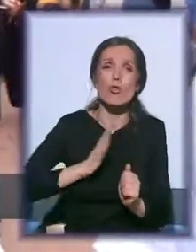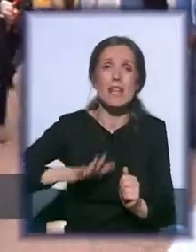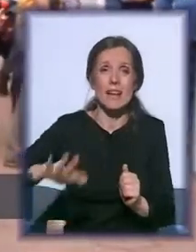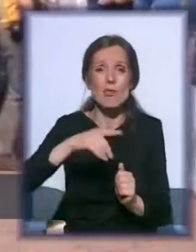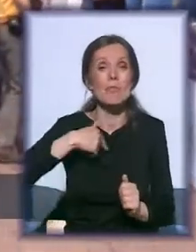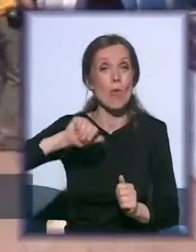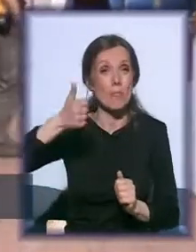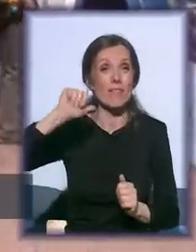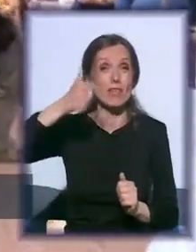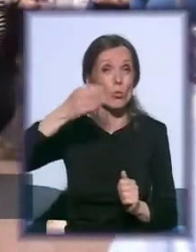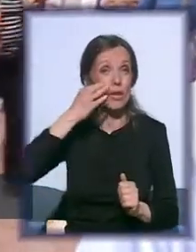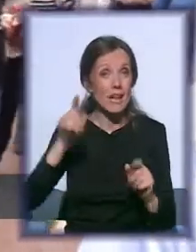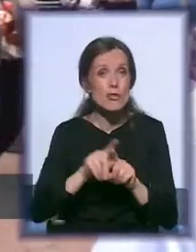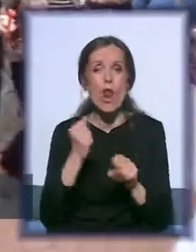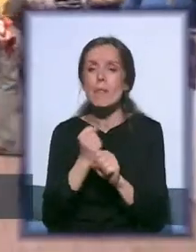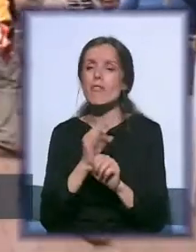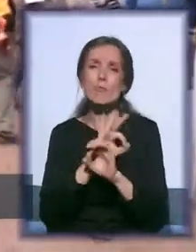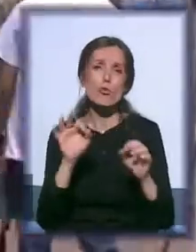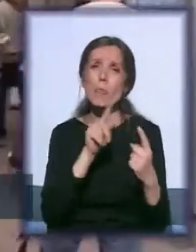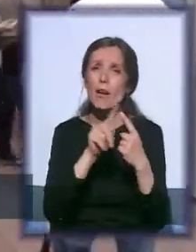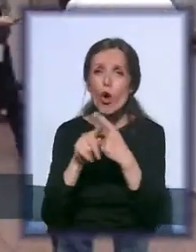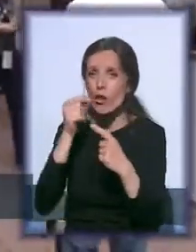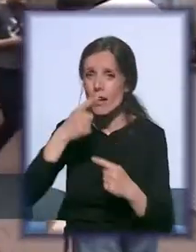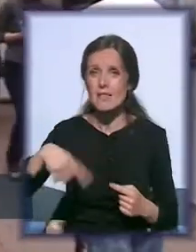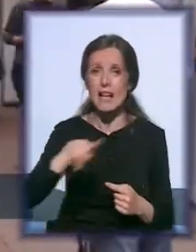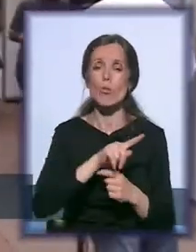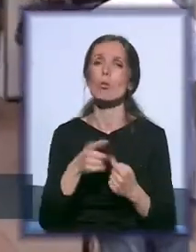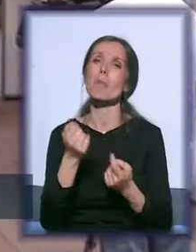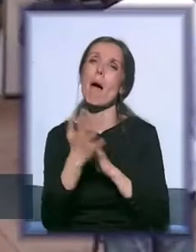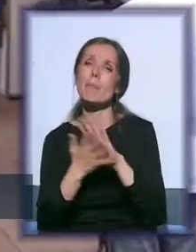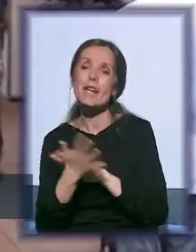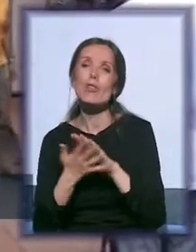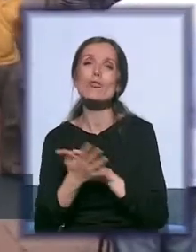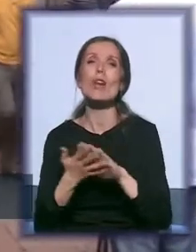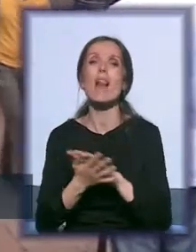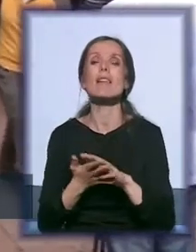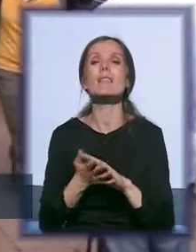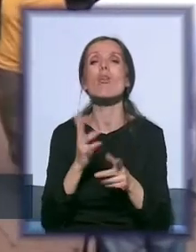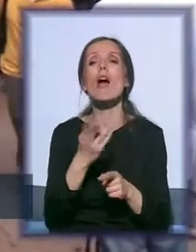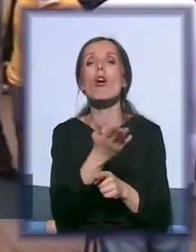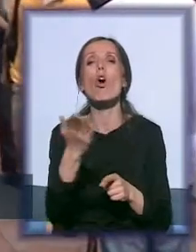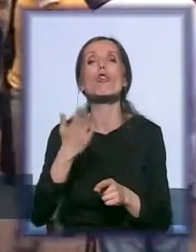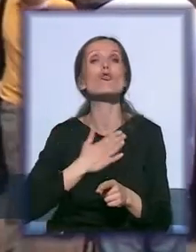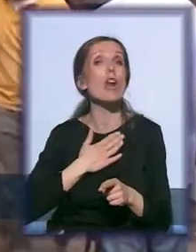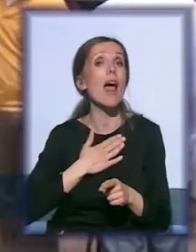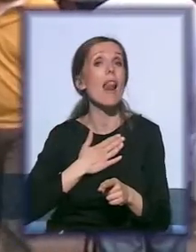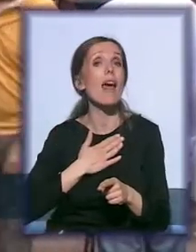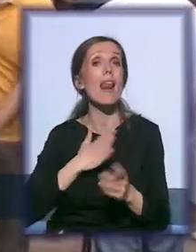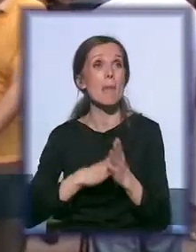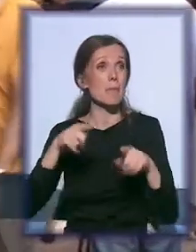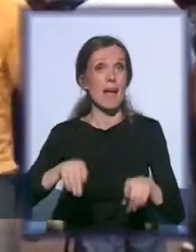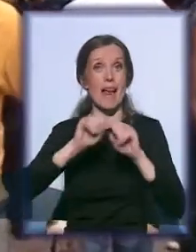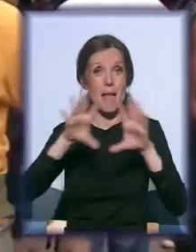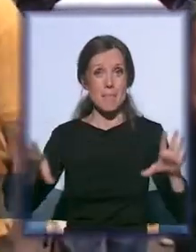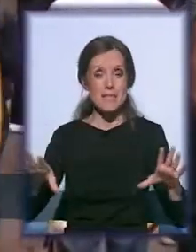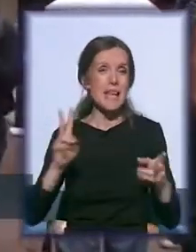prvi i drugi dan napravili sjajne kontakte sa ljudima. Pričali smo na načinu na koji bi više voljeli da emisiju pozitivnost bolje i